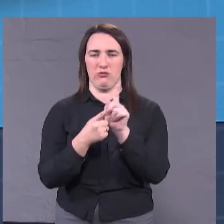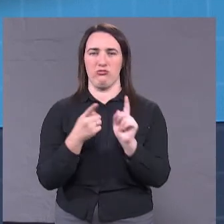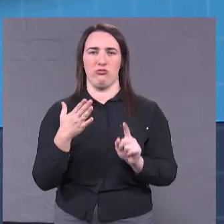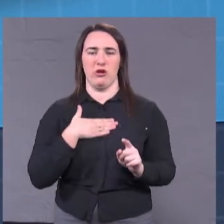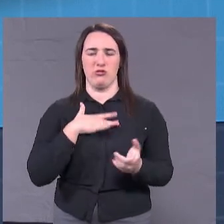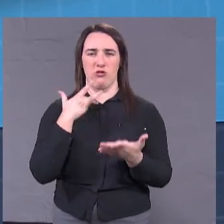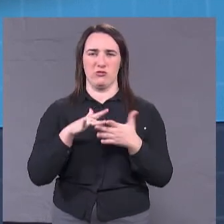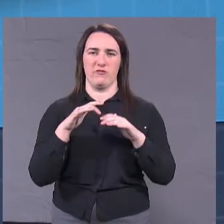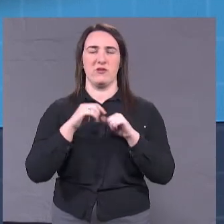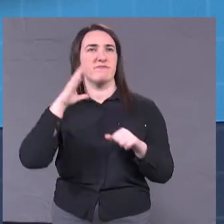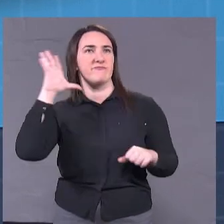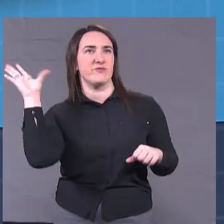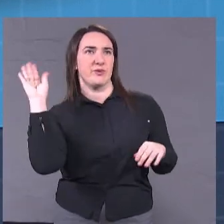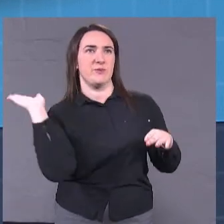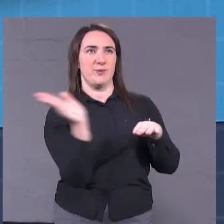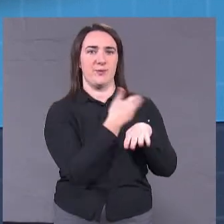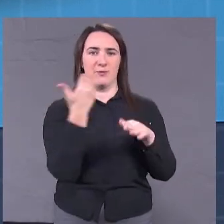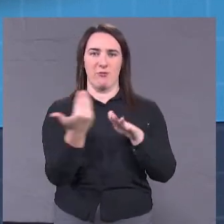власти. С другой стороны, сьогодні